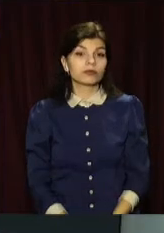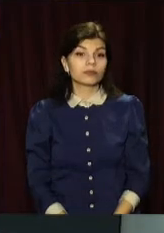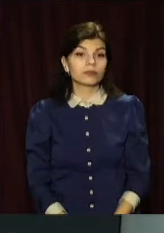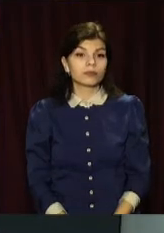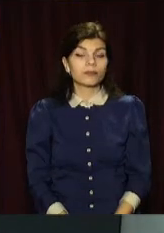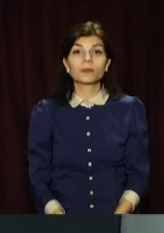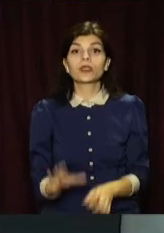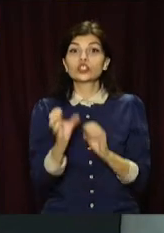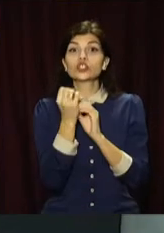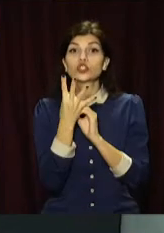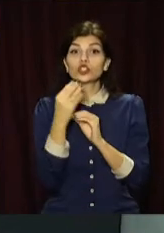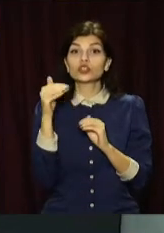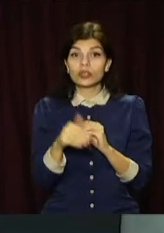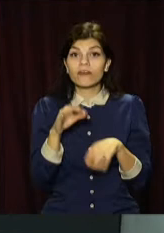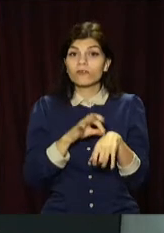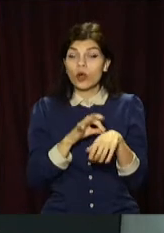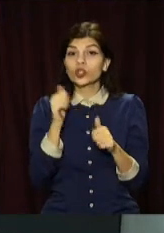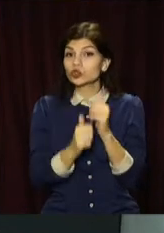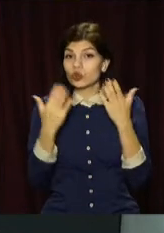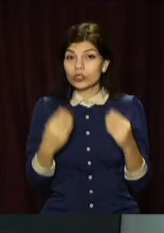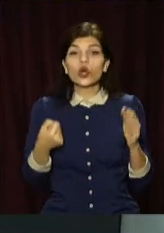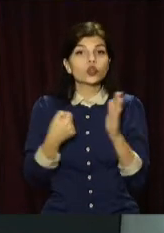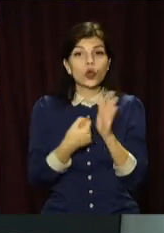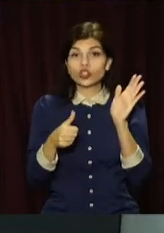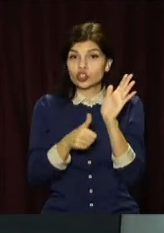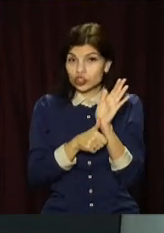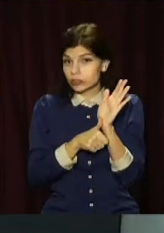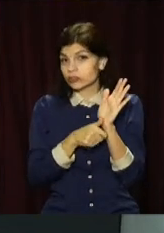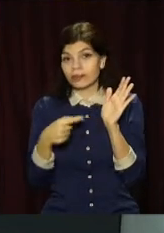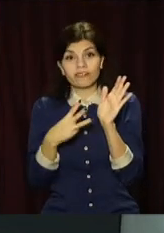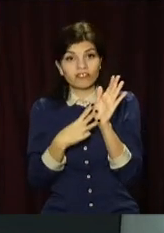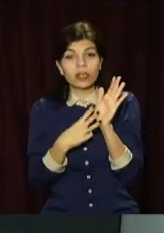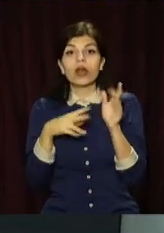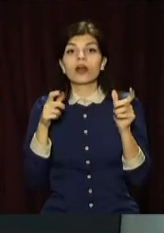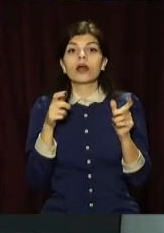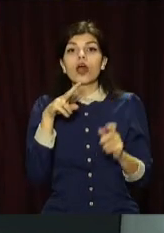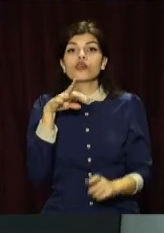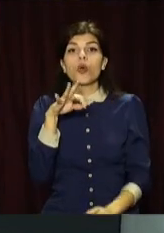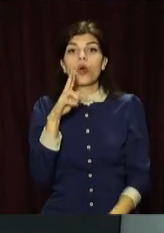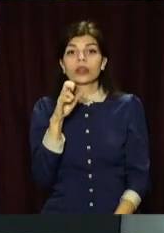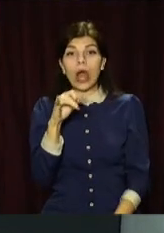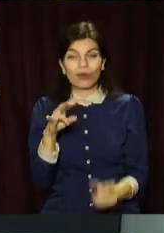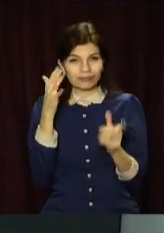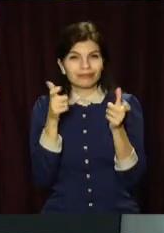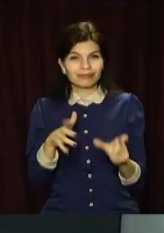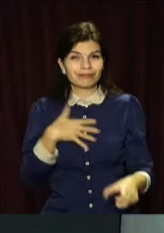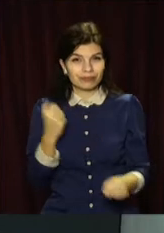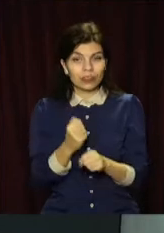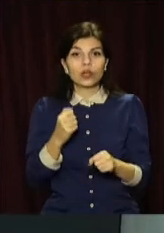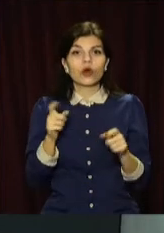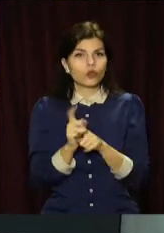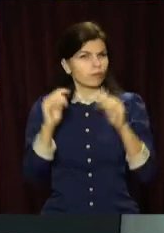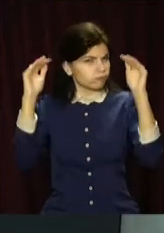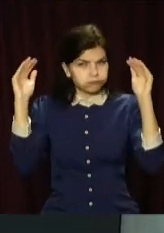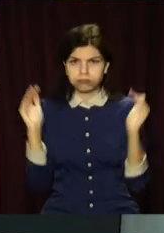З 14 тисяч хворих щодня до 6-8. Локдаун має знизити захворюваність на ковід до таких